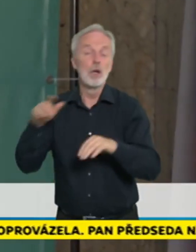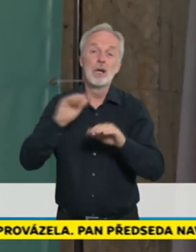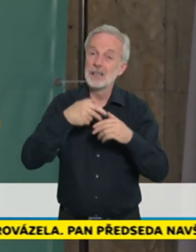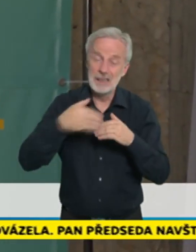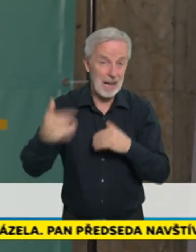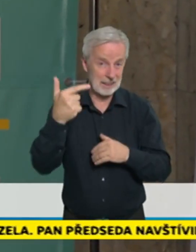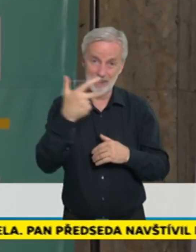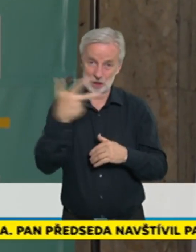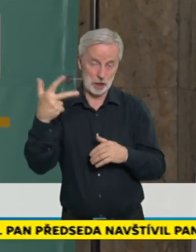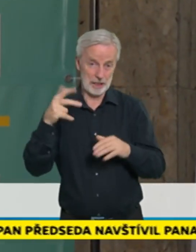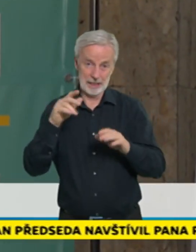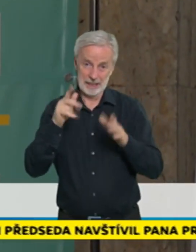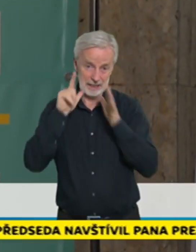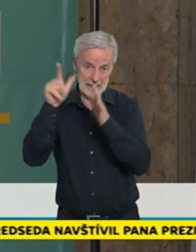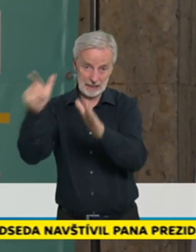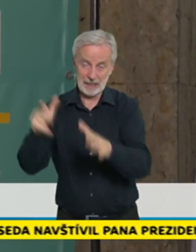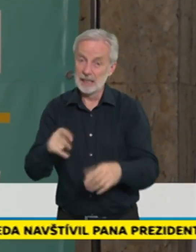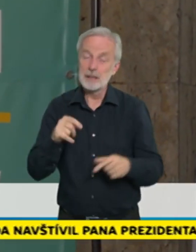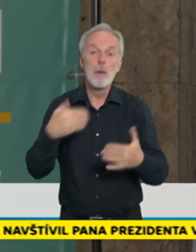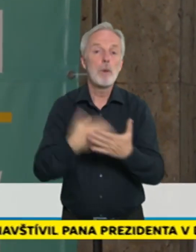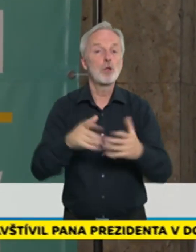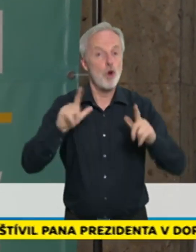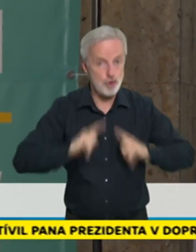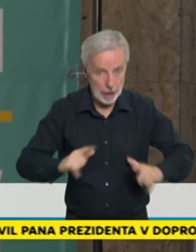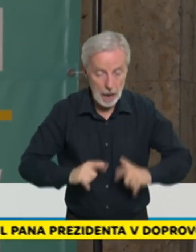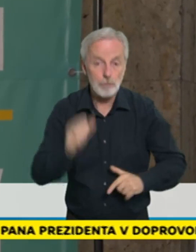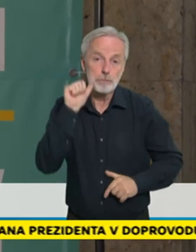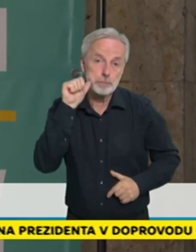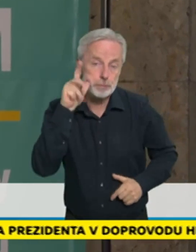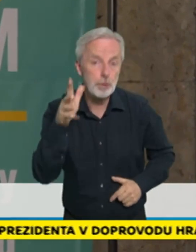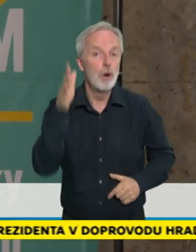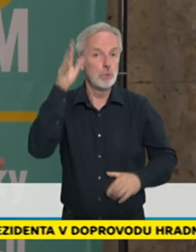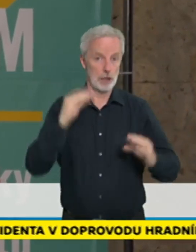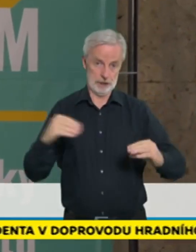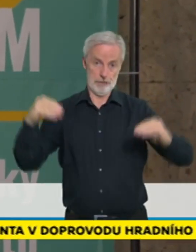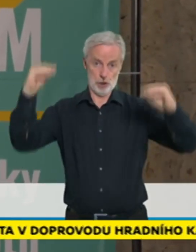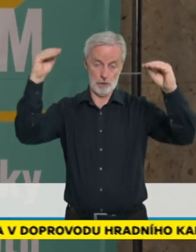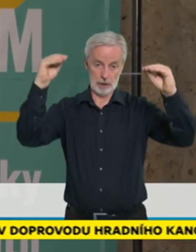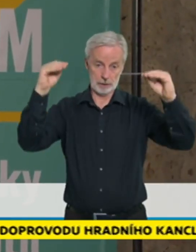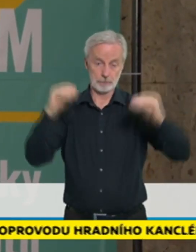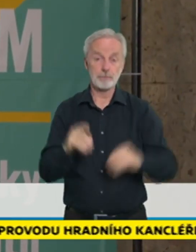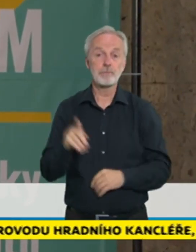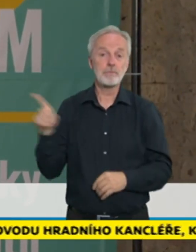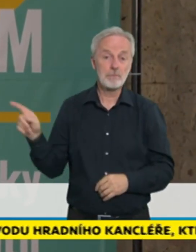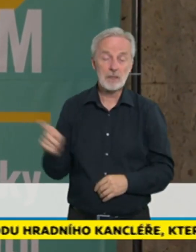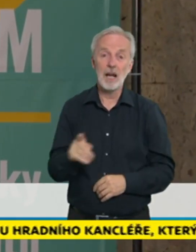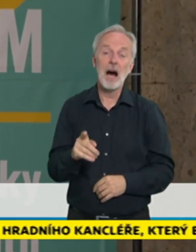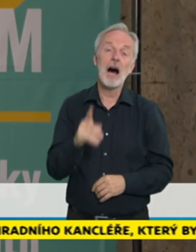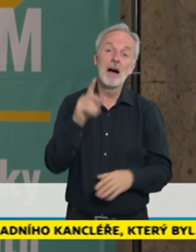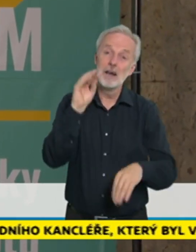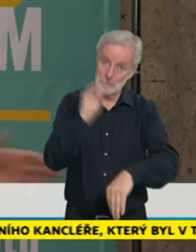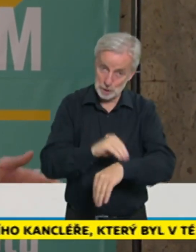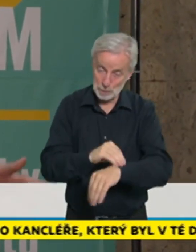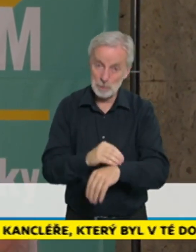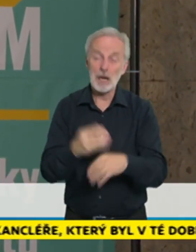nějakou dobu nevyhnutelně poroste. Faktem také je, že ta čísla jsou významným způsobem příjemnější, než byla